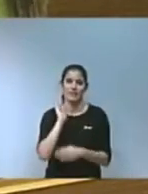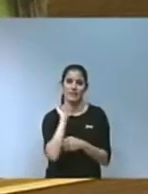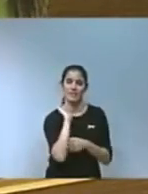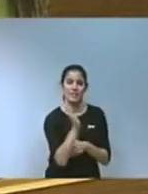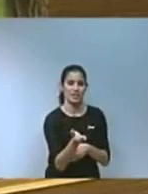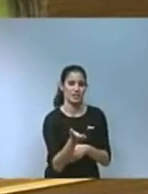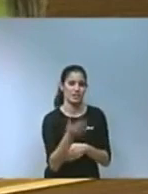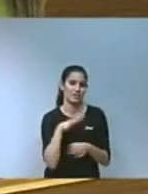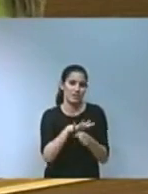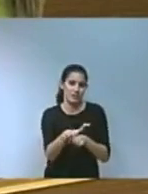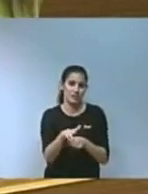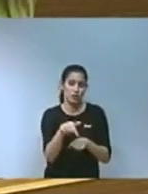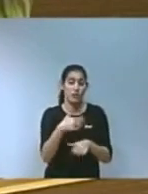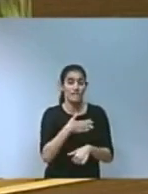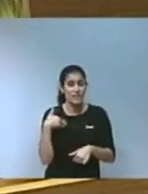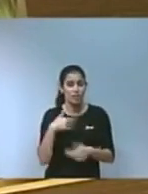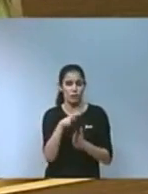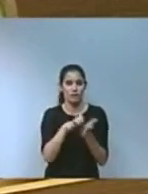tindre estos informes